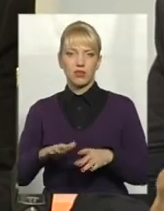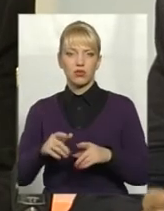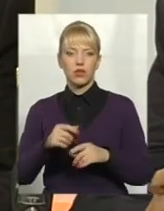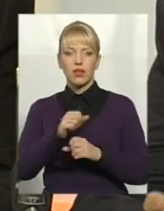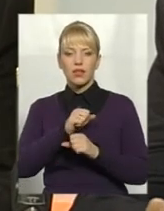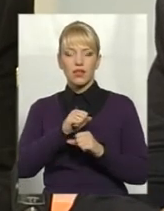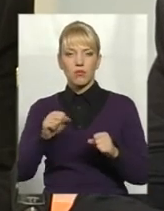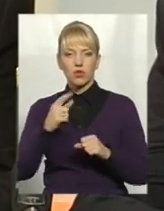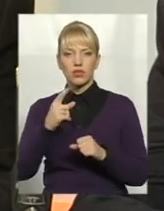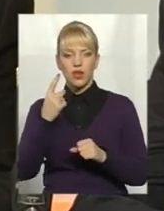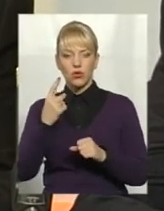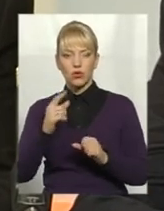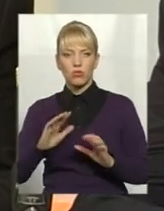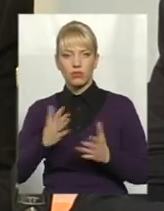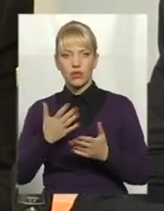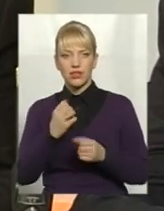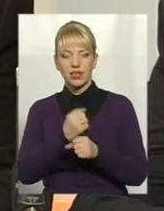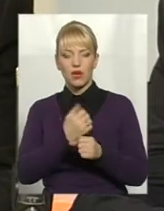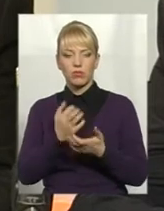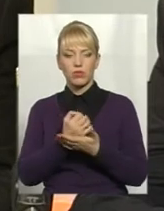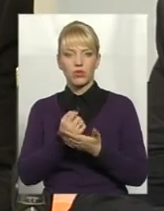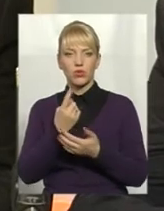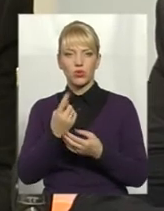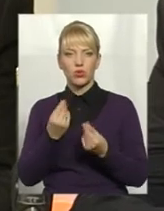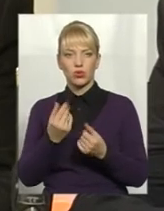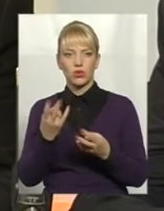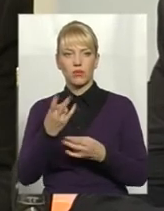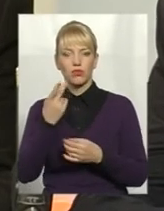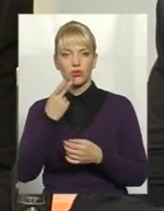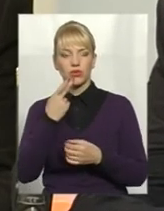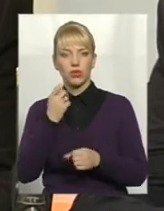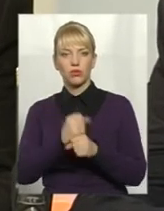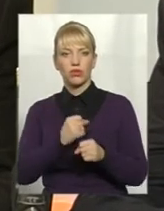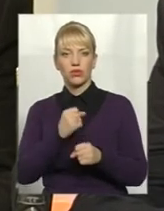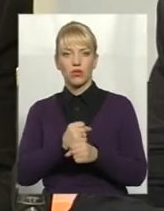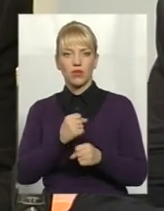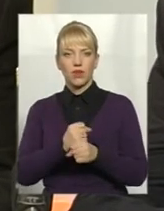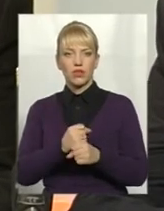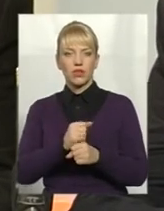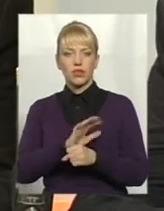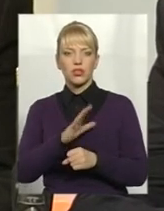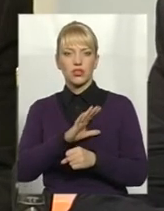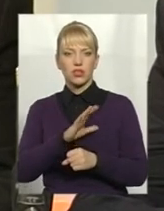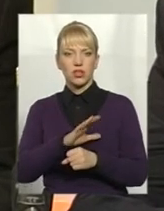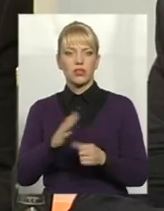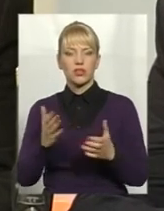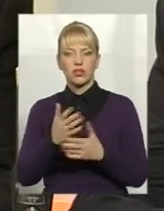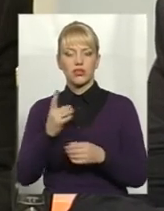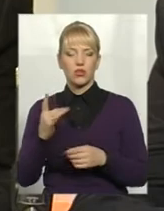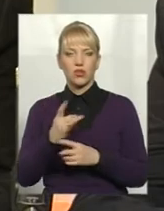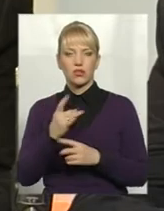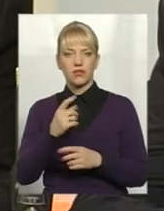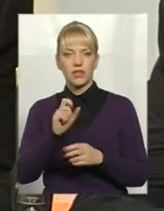мить заробити великі гроші. Потрібно постійно на всім працювати. І постійно працювати постійно, не чекаючи якісь одинразові замовлення.